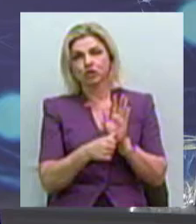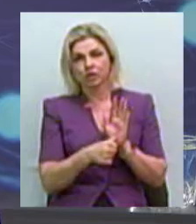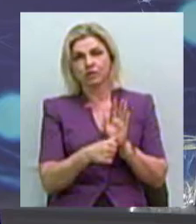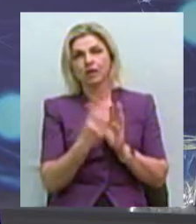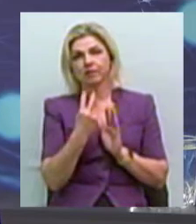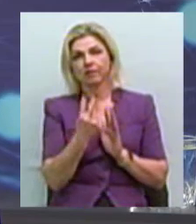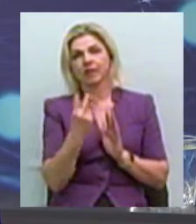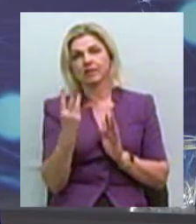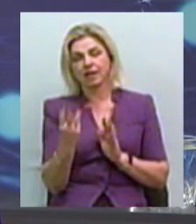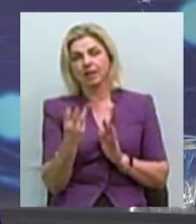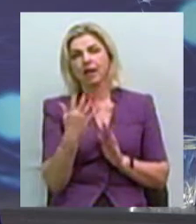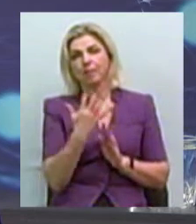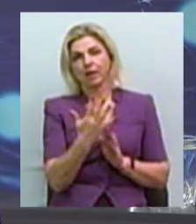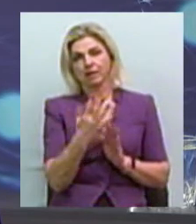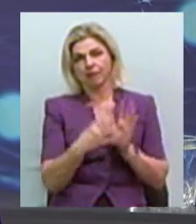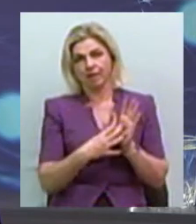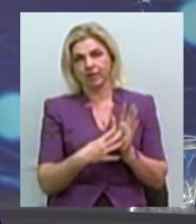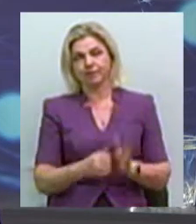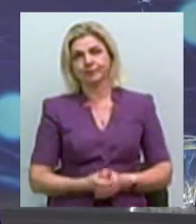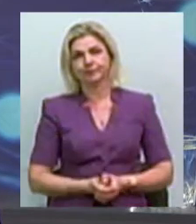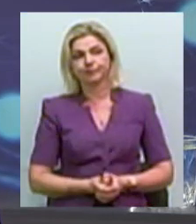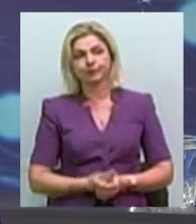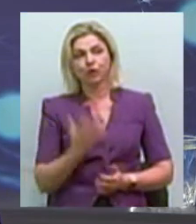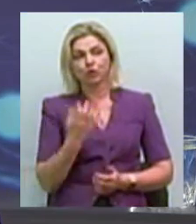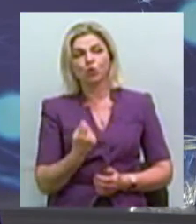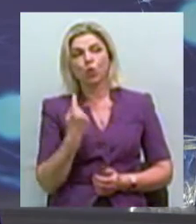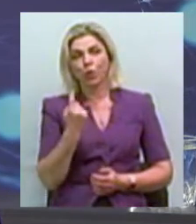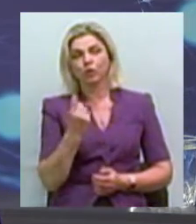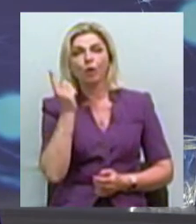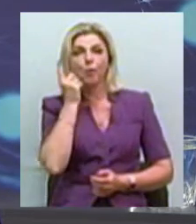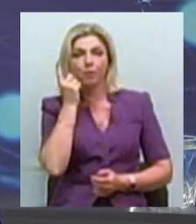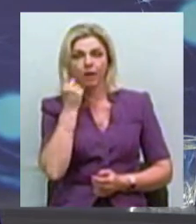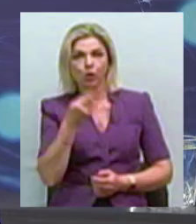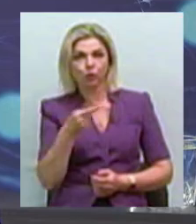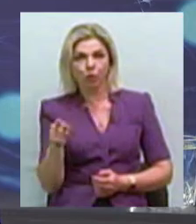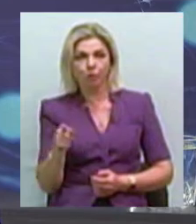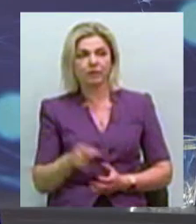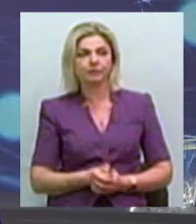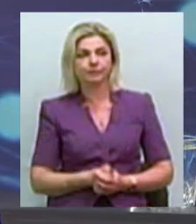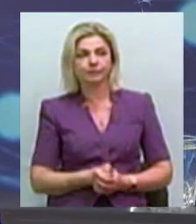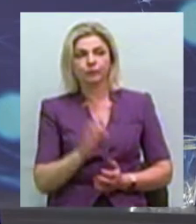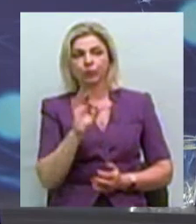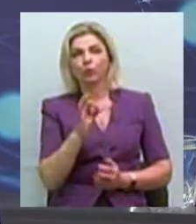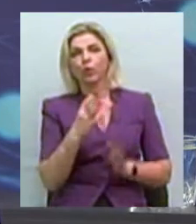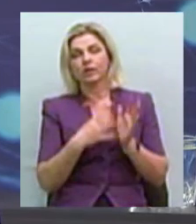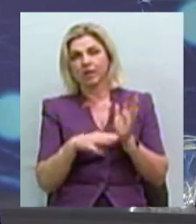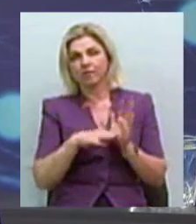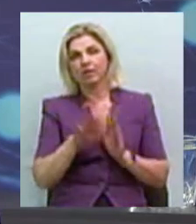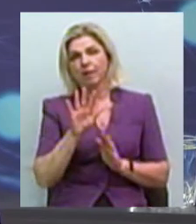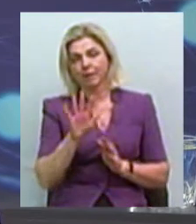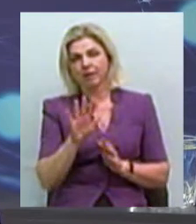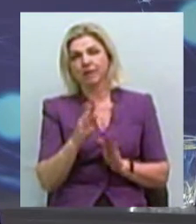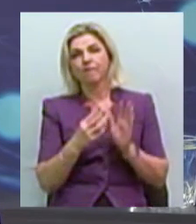-2359. І ще один мобільний телефон мобільної бригади 095